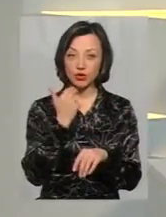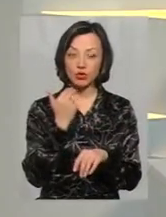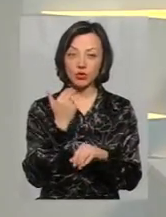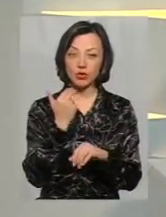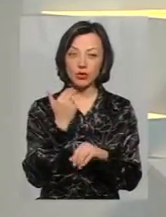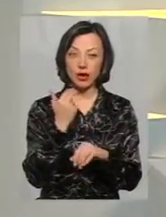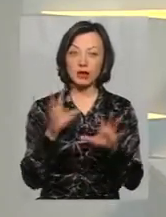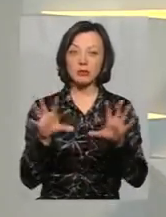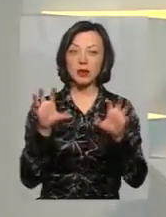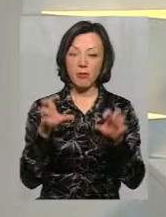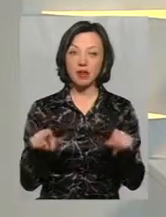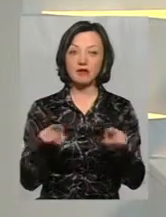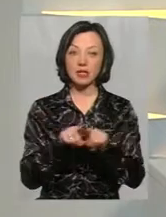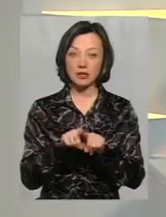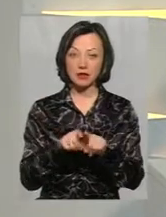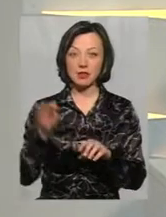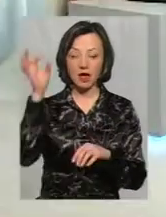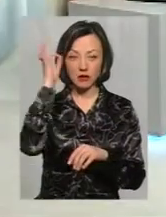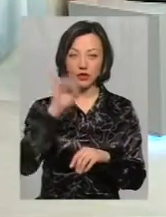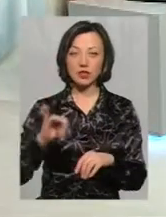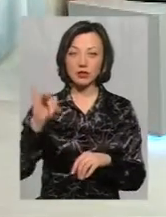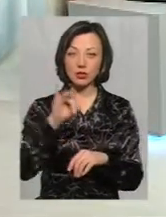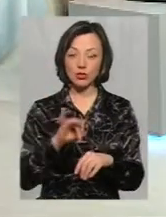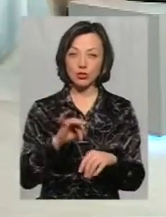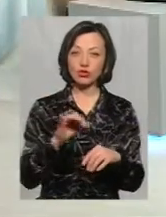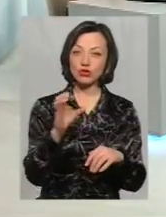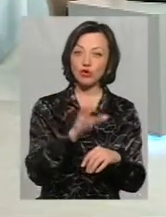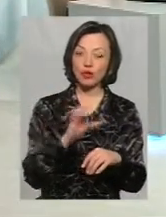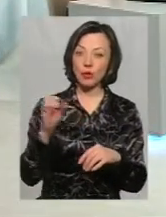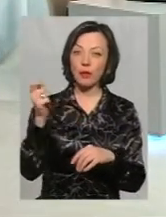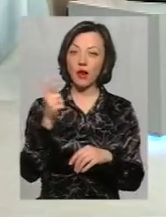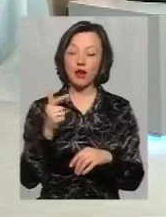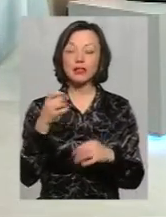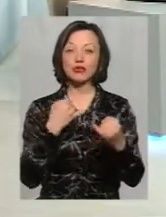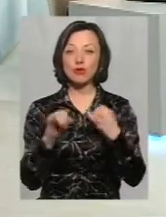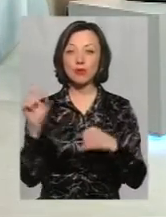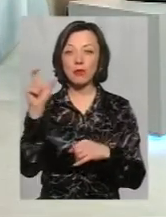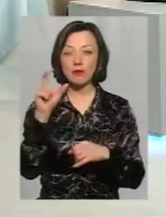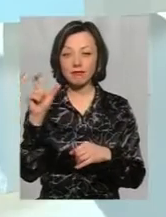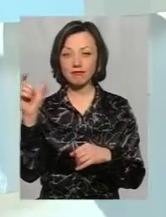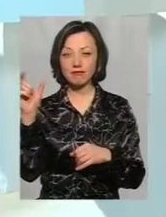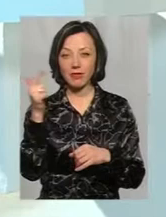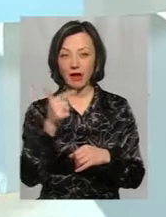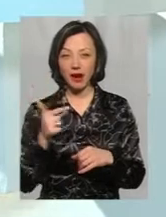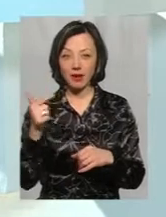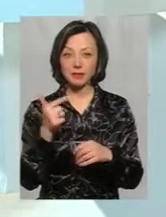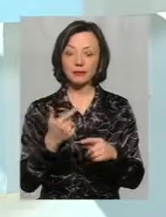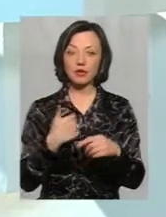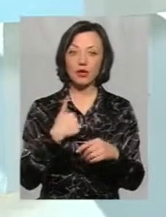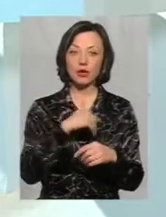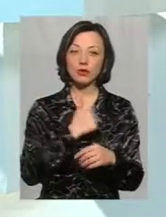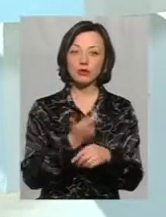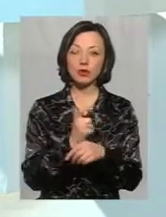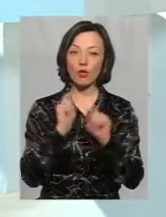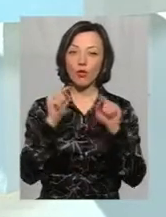сприймати, все ж таки, ми згадували історію, все ж таки жовто-блакитні з червоно-чорними. Дивіться, я би тут якісь звички не прив'язував. Я би хотів